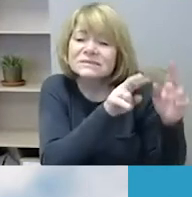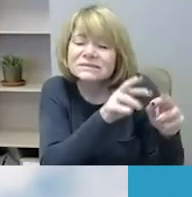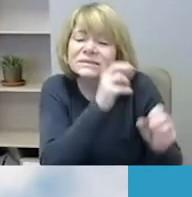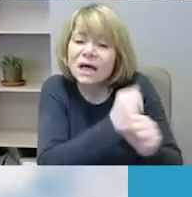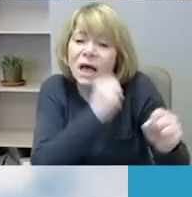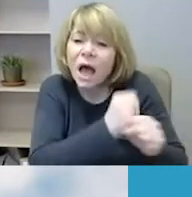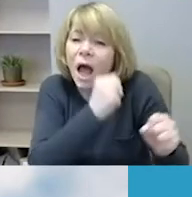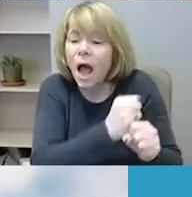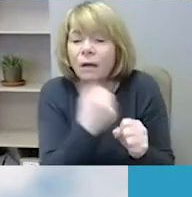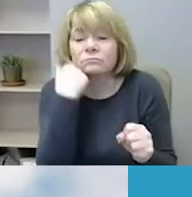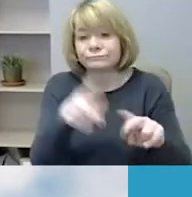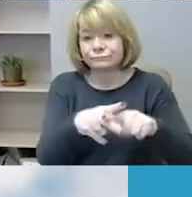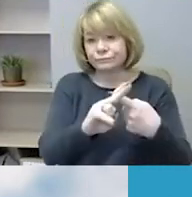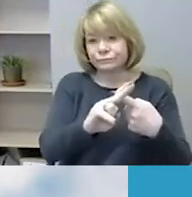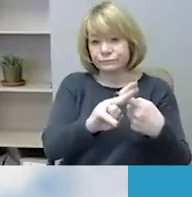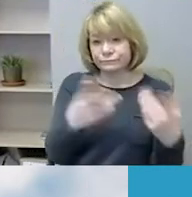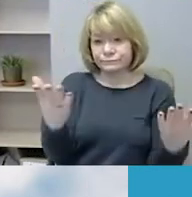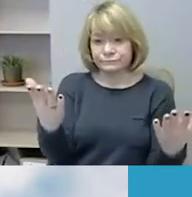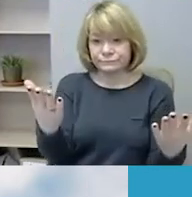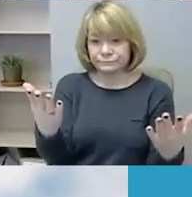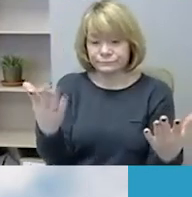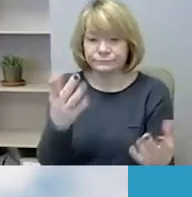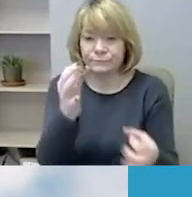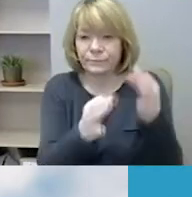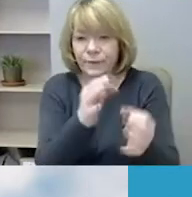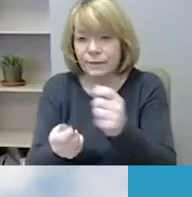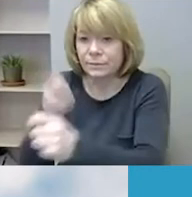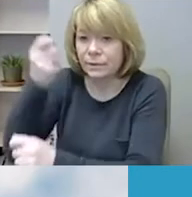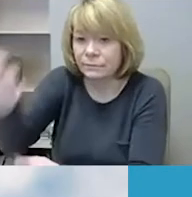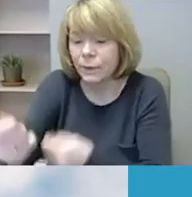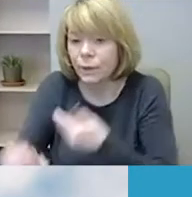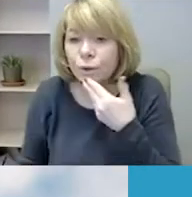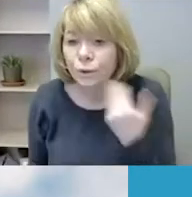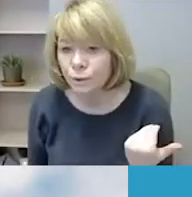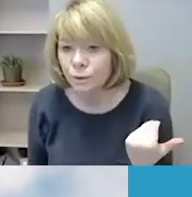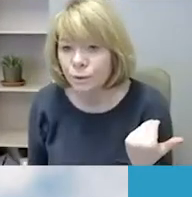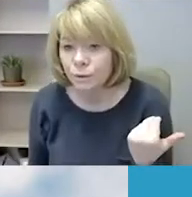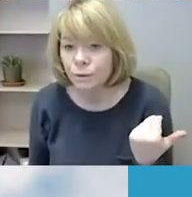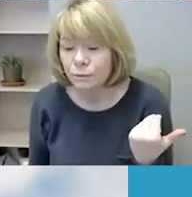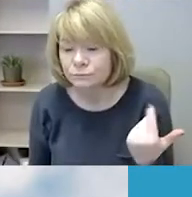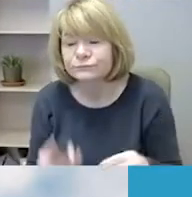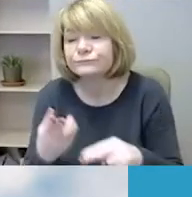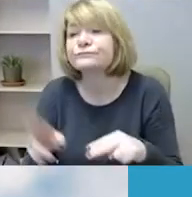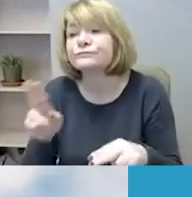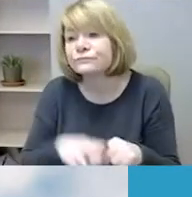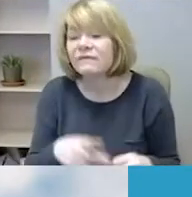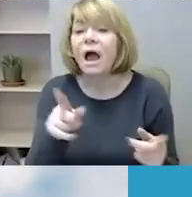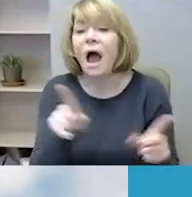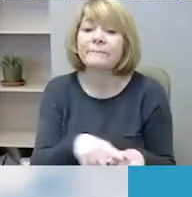Jie yra nutraukiami, nepasiekia teismo ir tai tikrai, aš tikiu, kad tai sukūrė to nebaudžiamumo